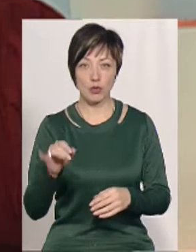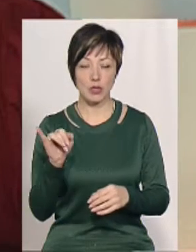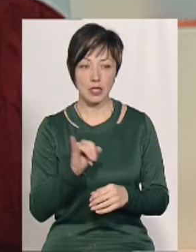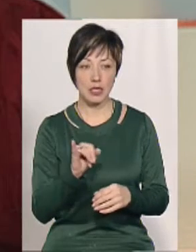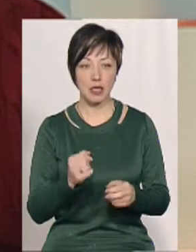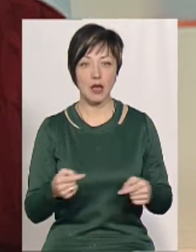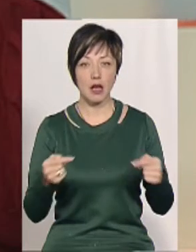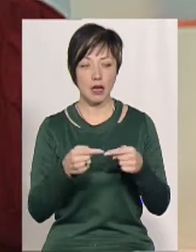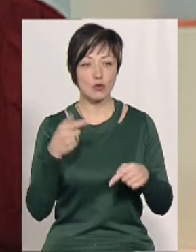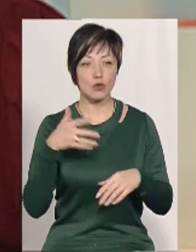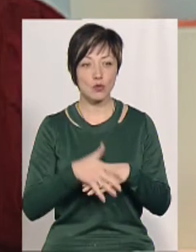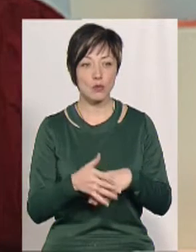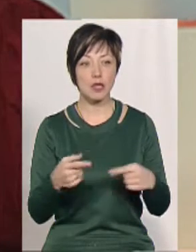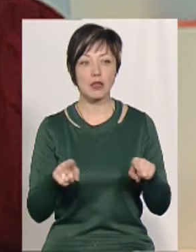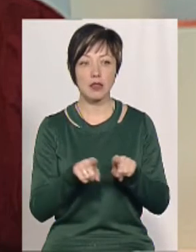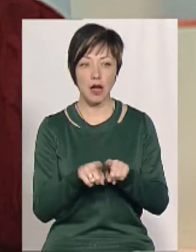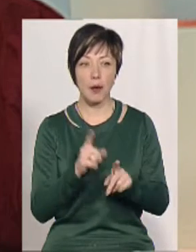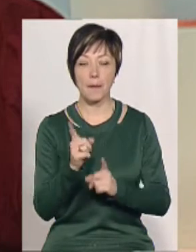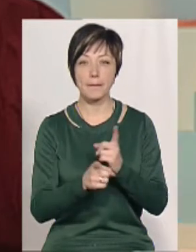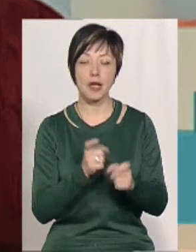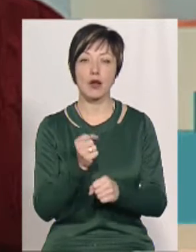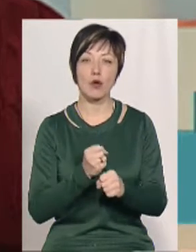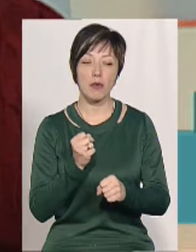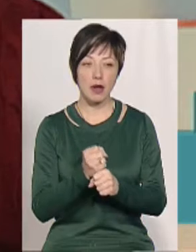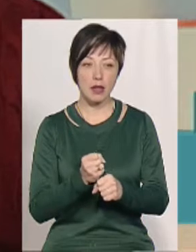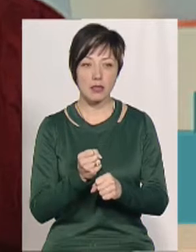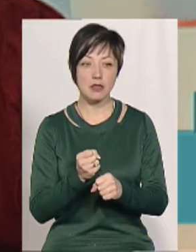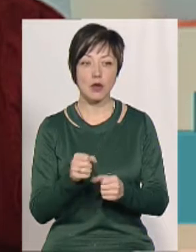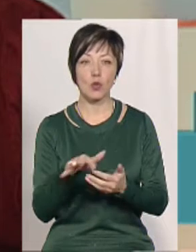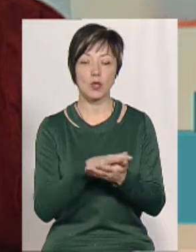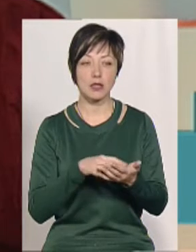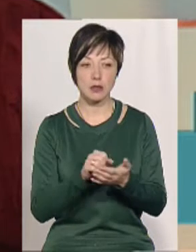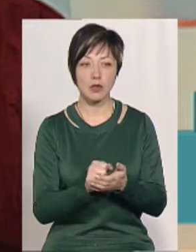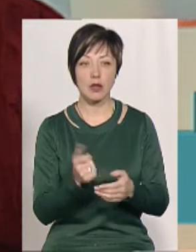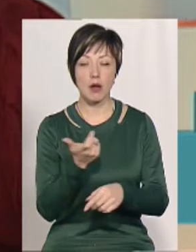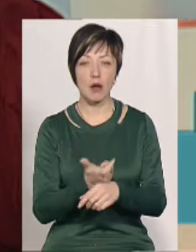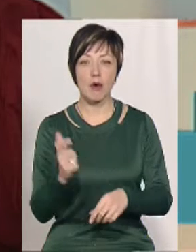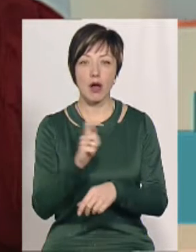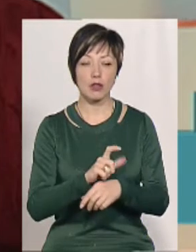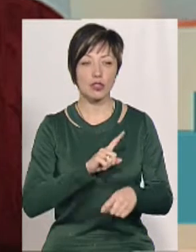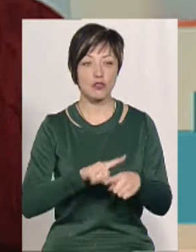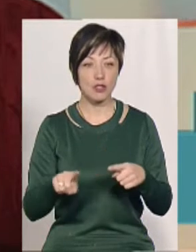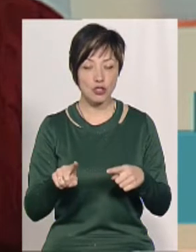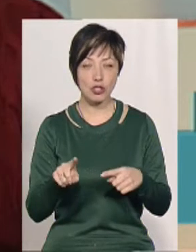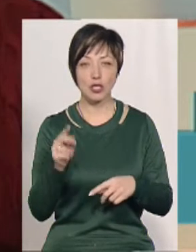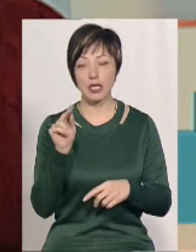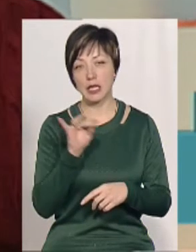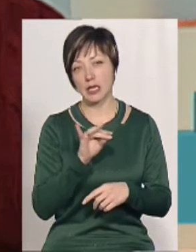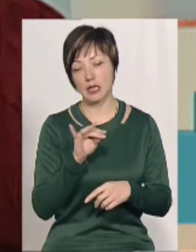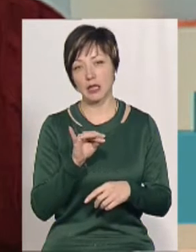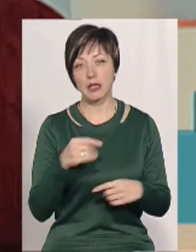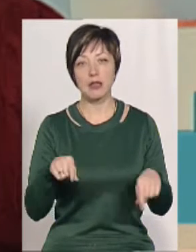якраз і розуміємо, що так вона переробляється, утилізується набагато швидше і,